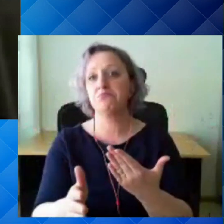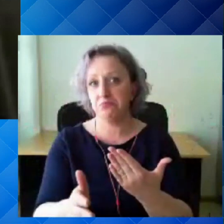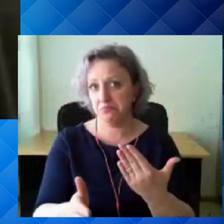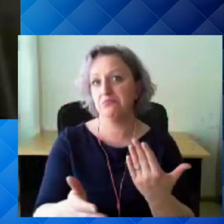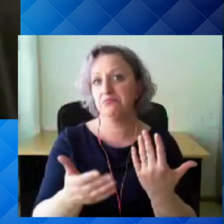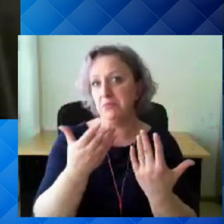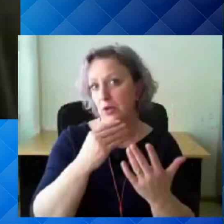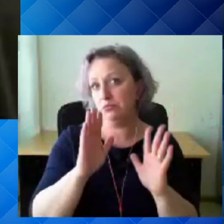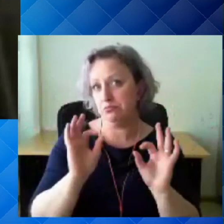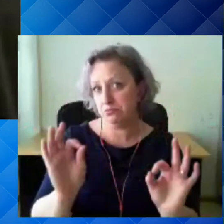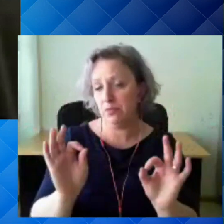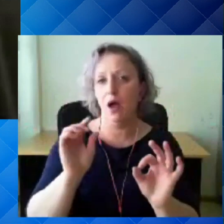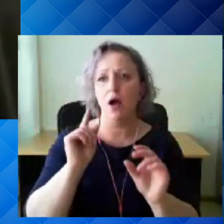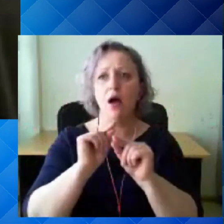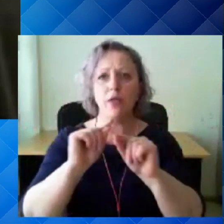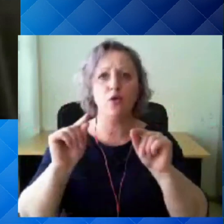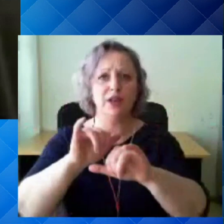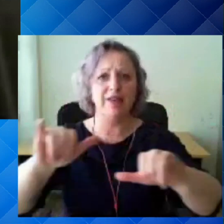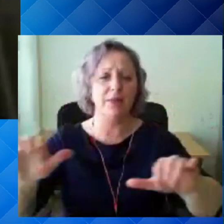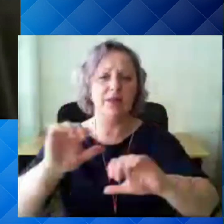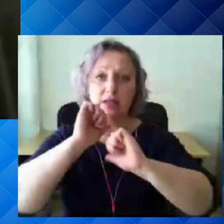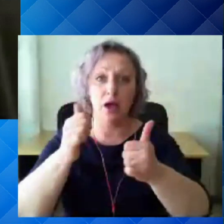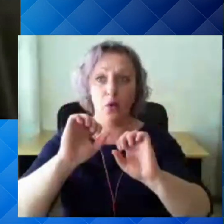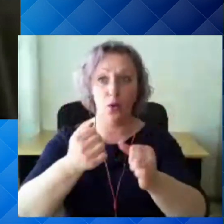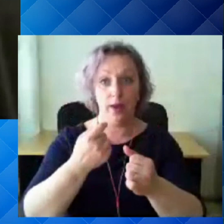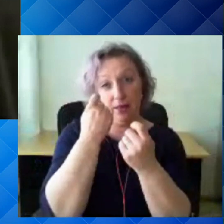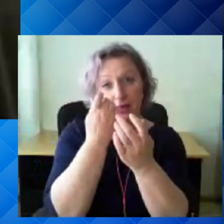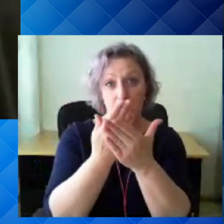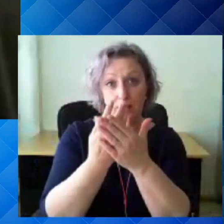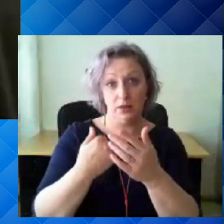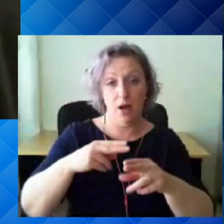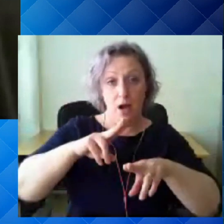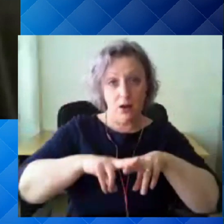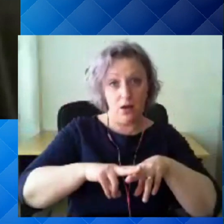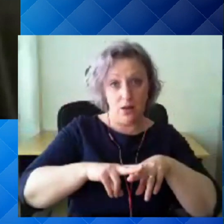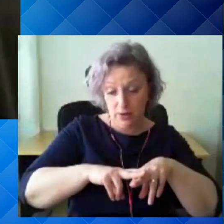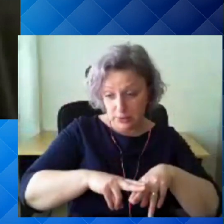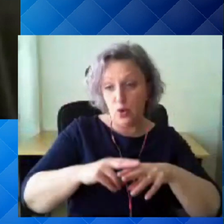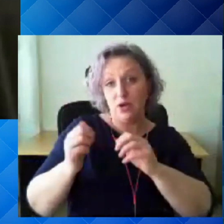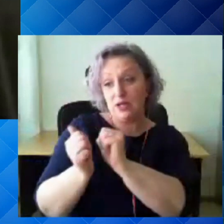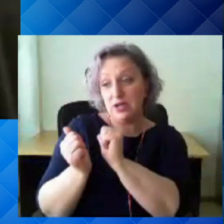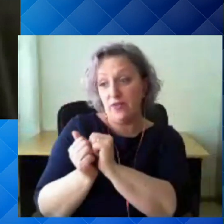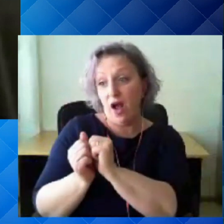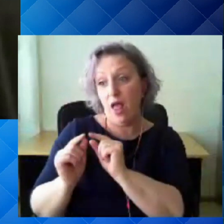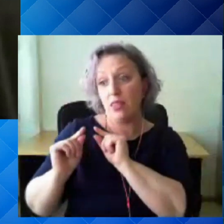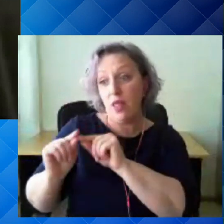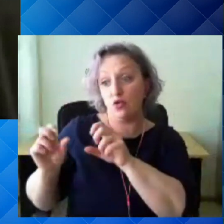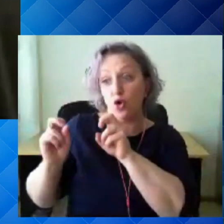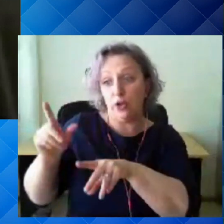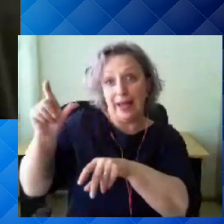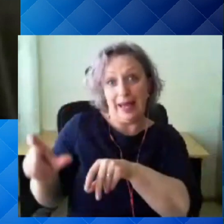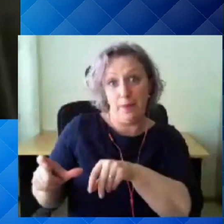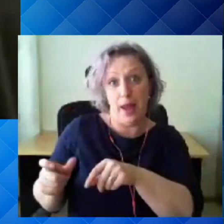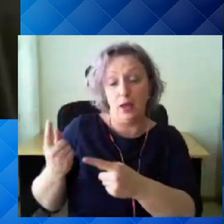nakkuse levimist, kui ma ikkagi viibin, istun nakkusohtliku inimesel kõrval ja räägin tema ka 15 minutit juttu.